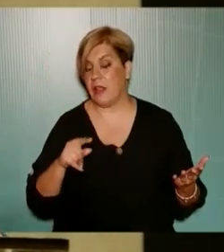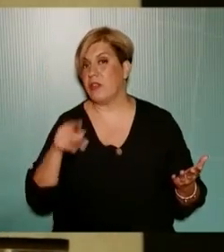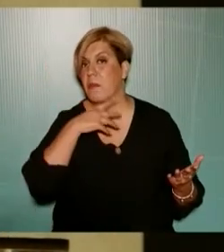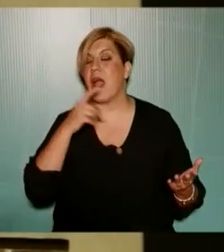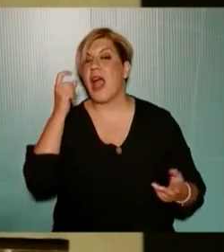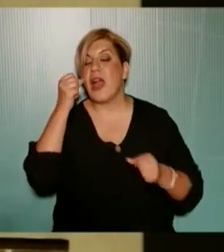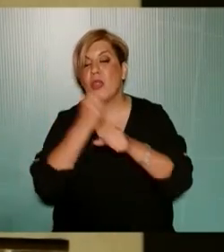το να ασχολούμαστε με τα μικρά θέματα